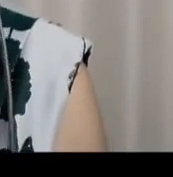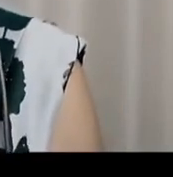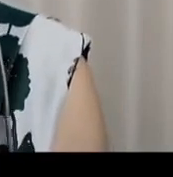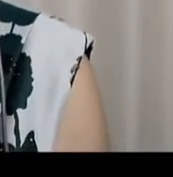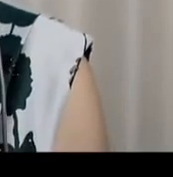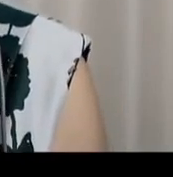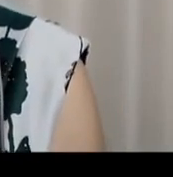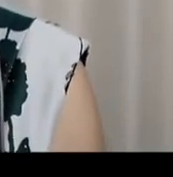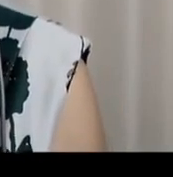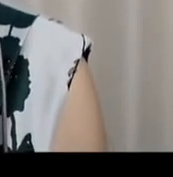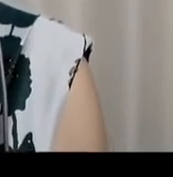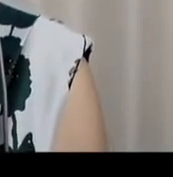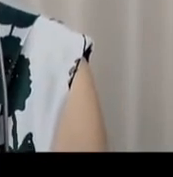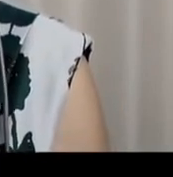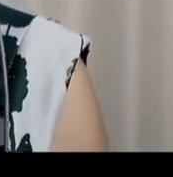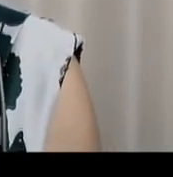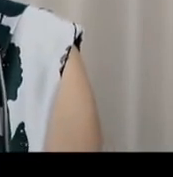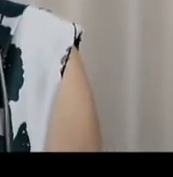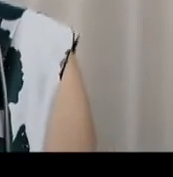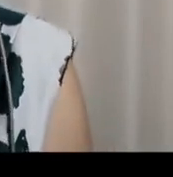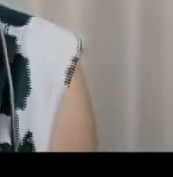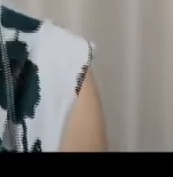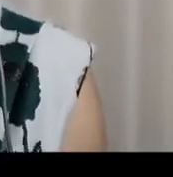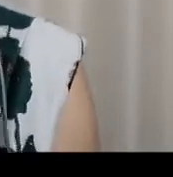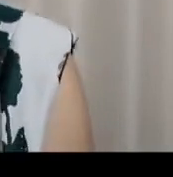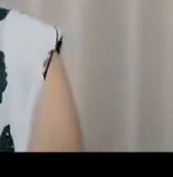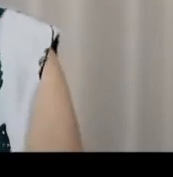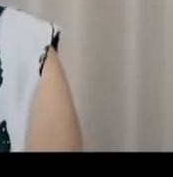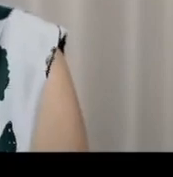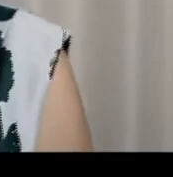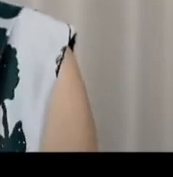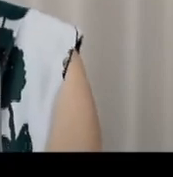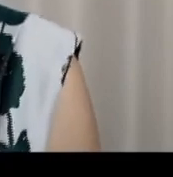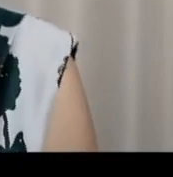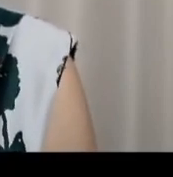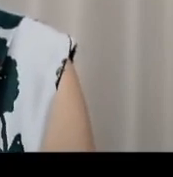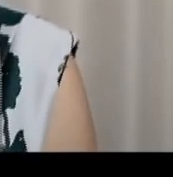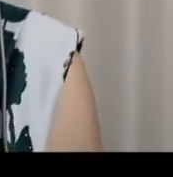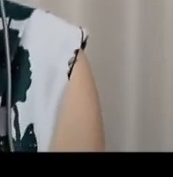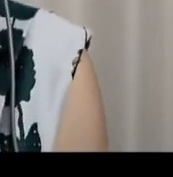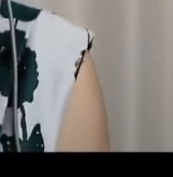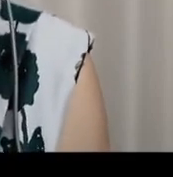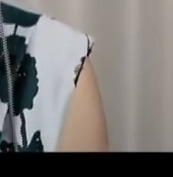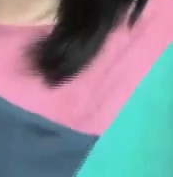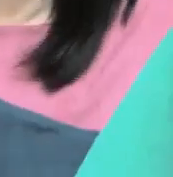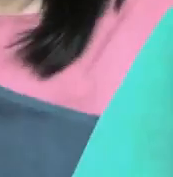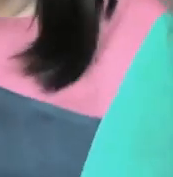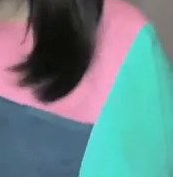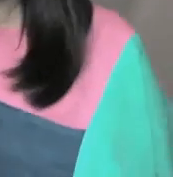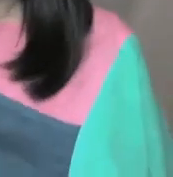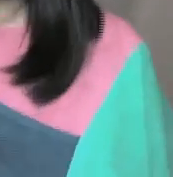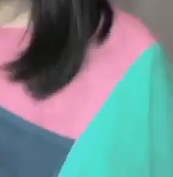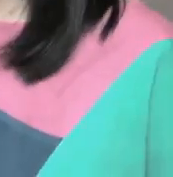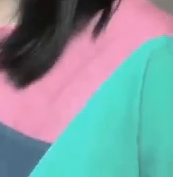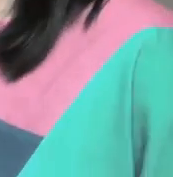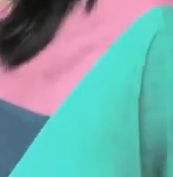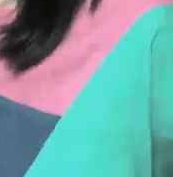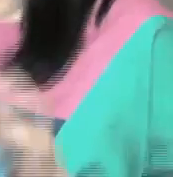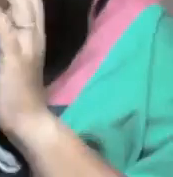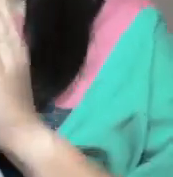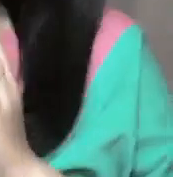bergisit tiap hari, tidur cukup itu pasti. Dan jangan